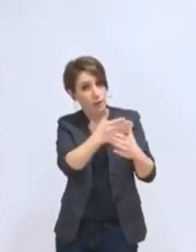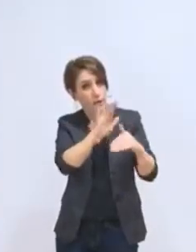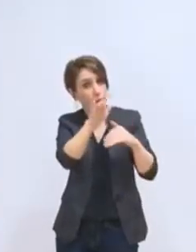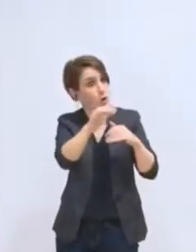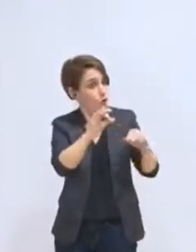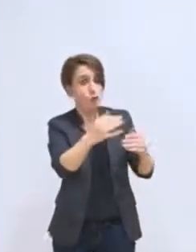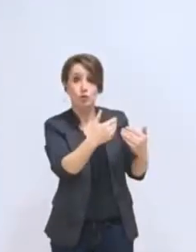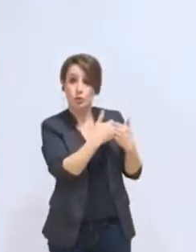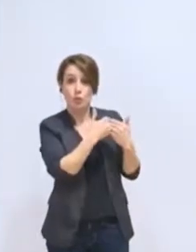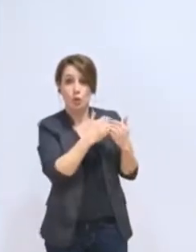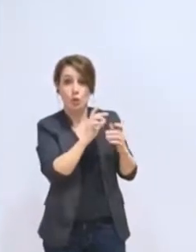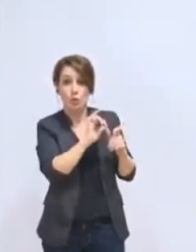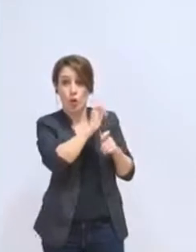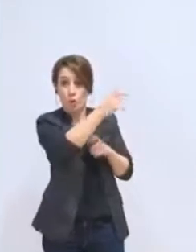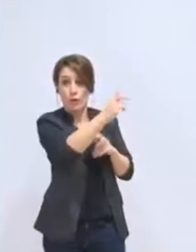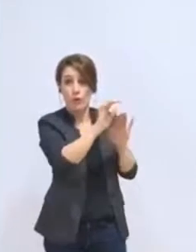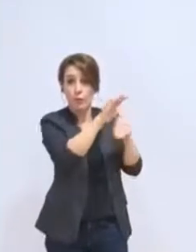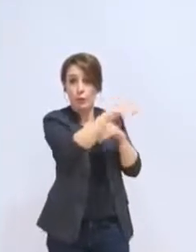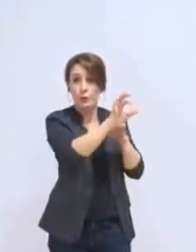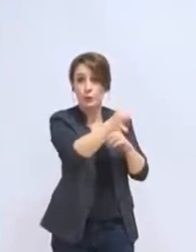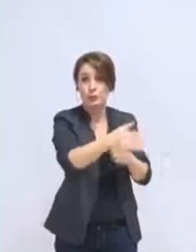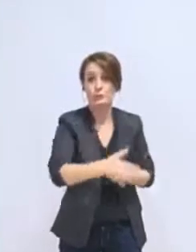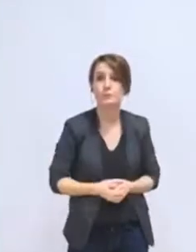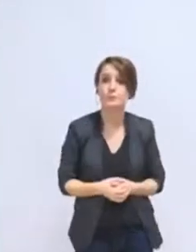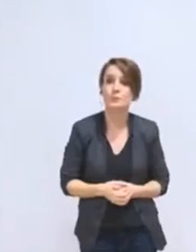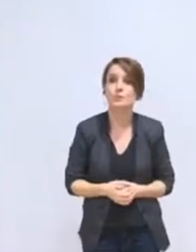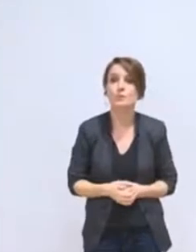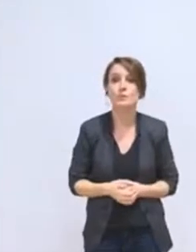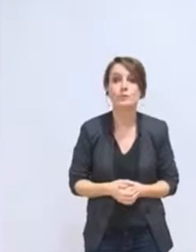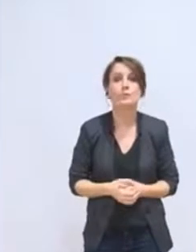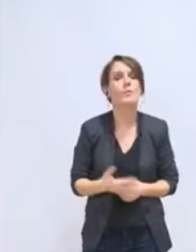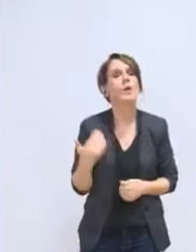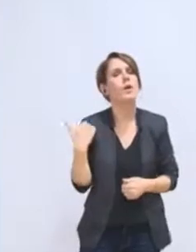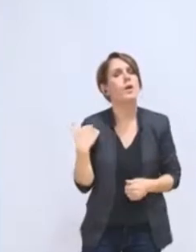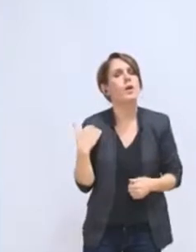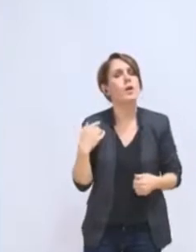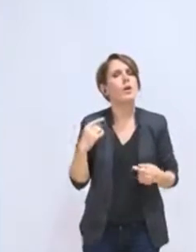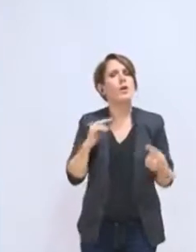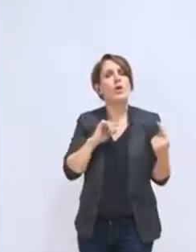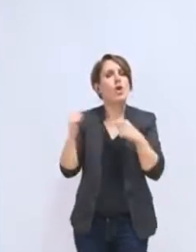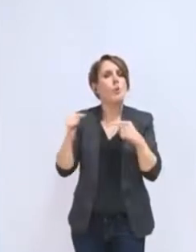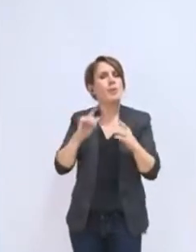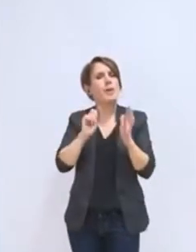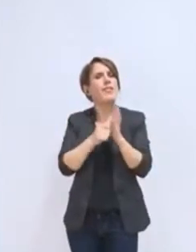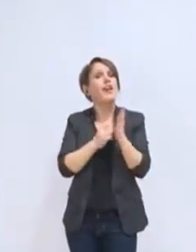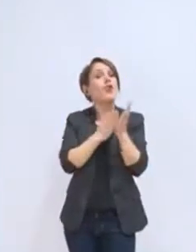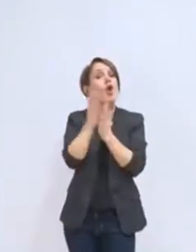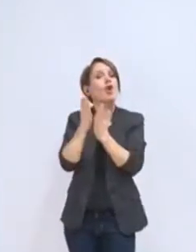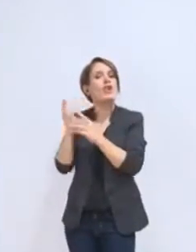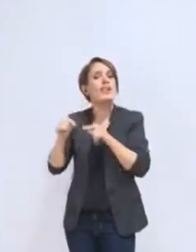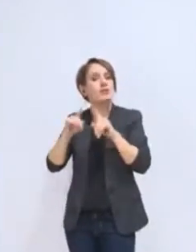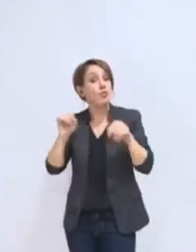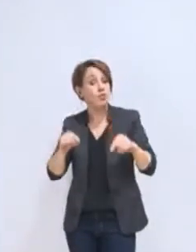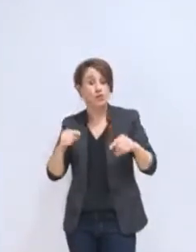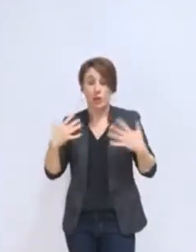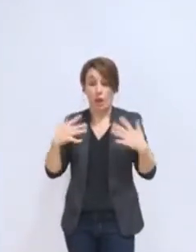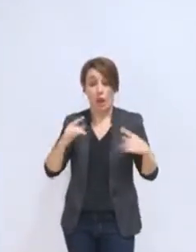Mes chers collègues, nous avons eu un débat déjà assez dense lors du débat d'orientation budgétaire qui, il faut bien le dire,